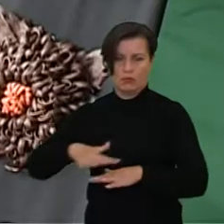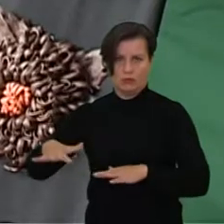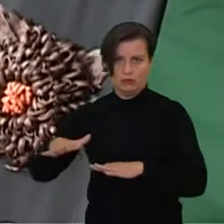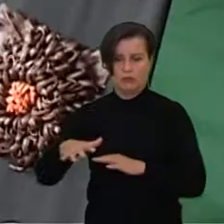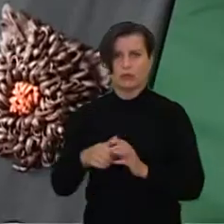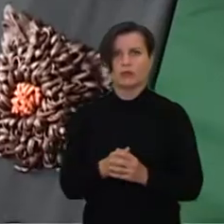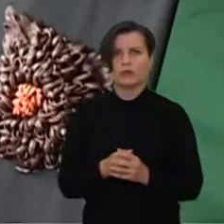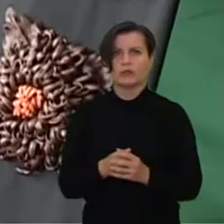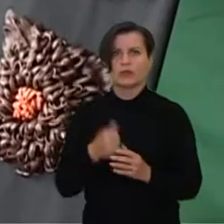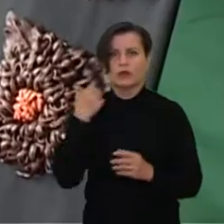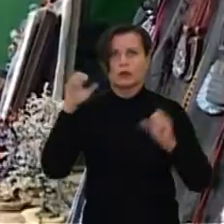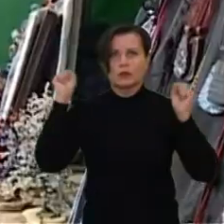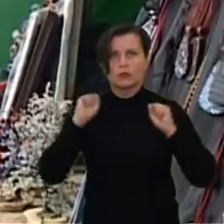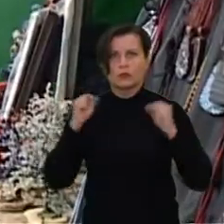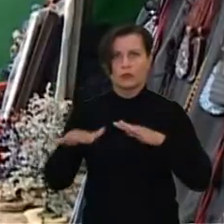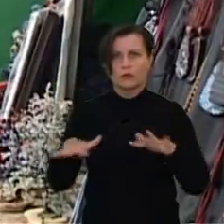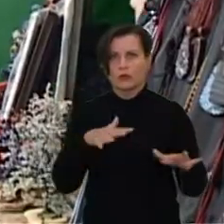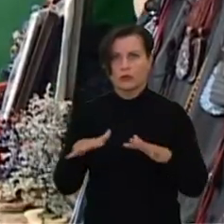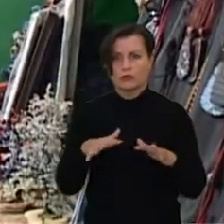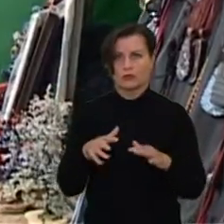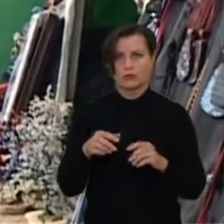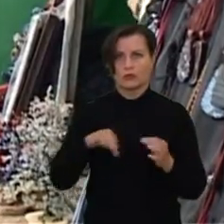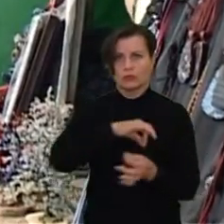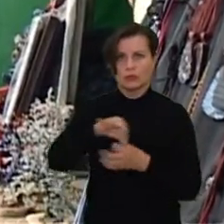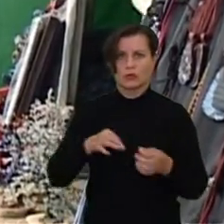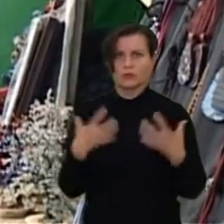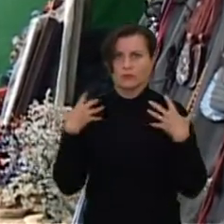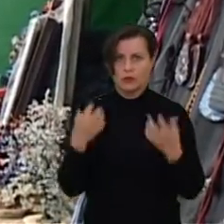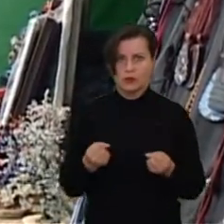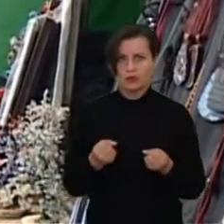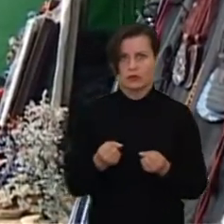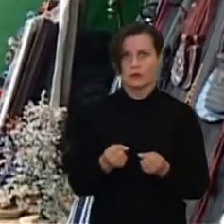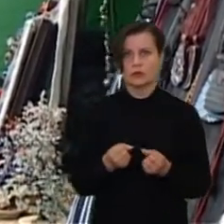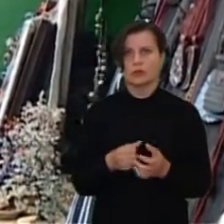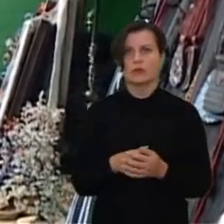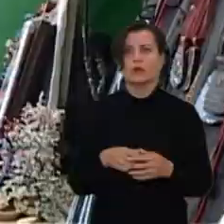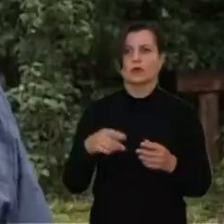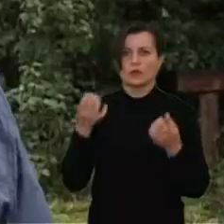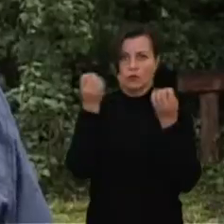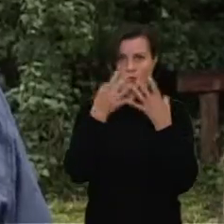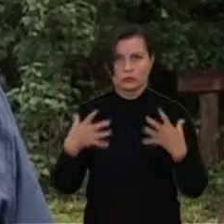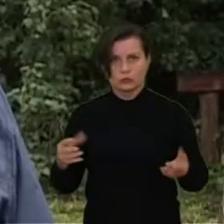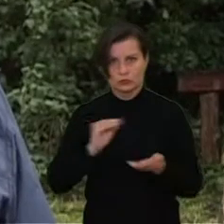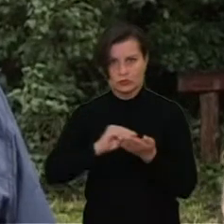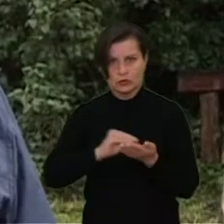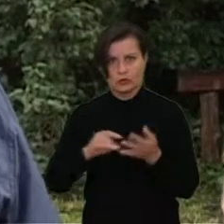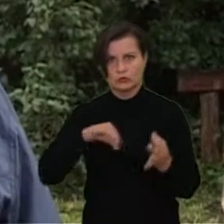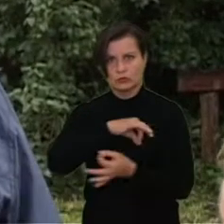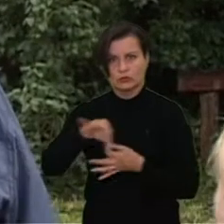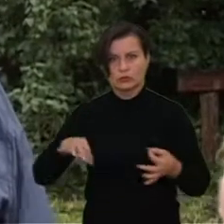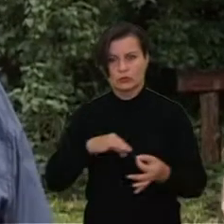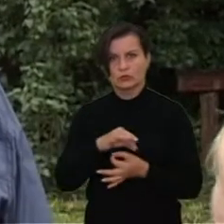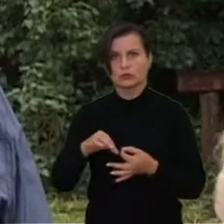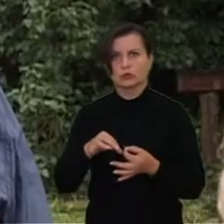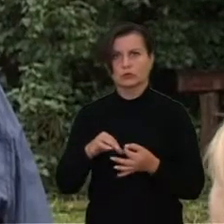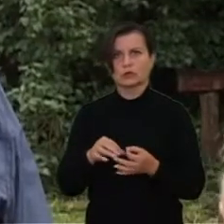sporto veiklos yra projektas, sveikatingumo projektas. Turim kultūros, rašom projektus, kuriu, manoma, gal